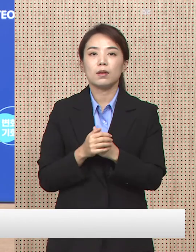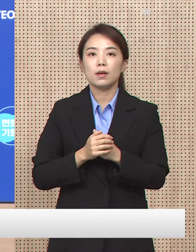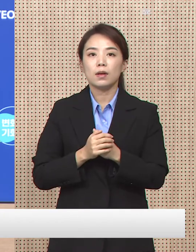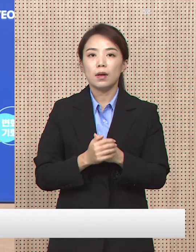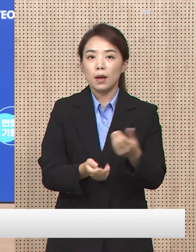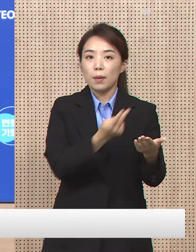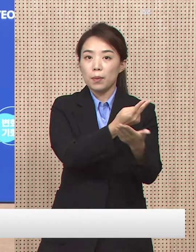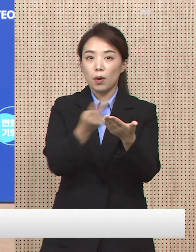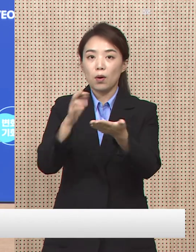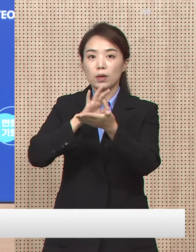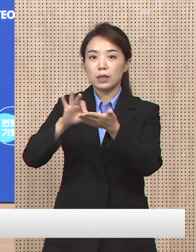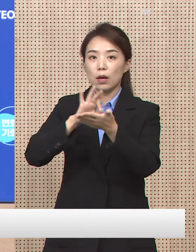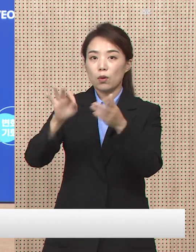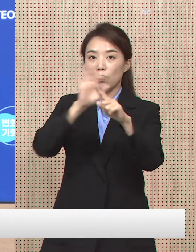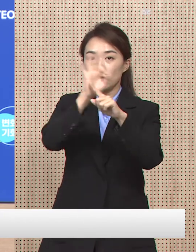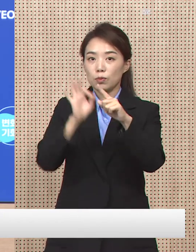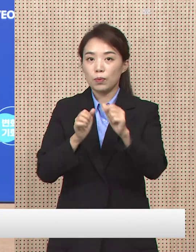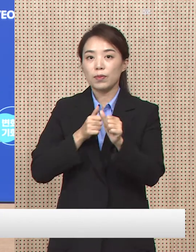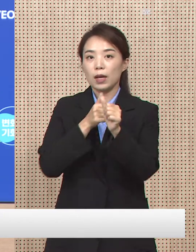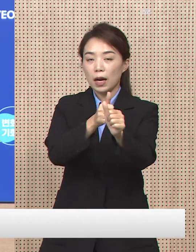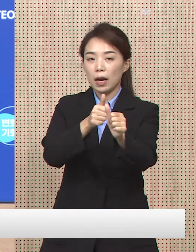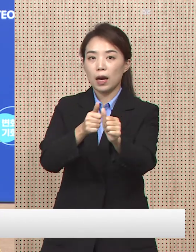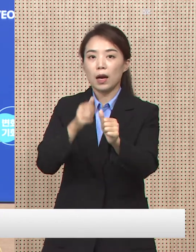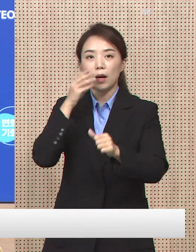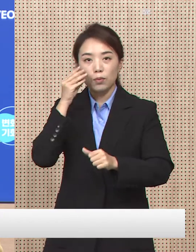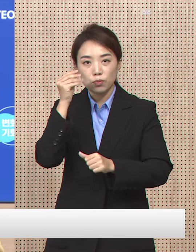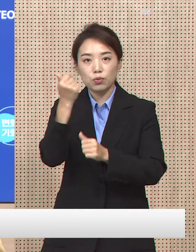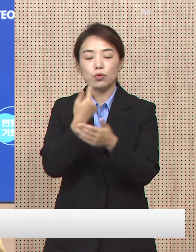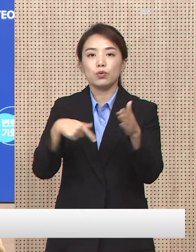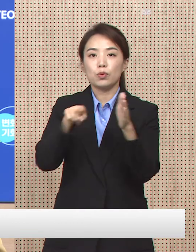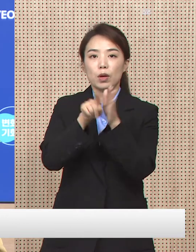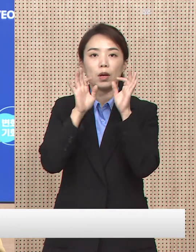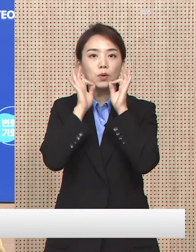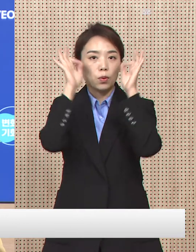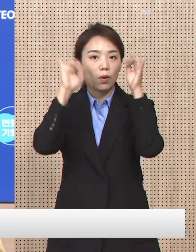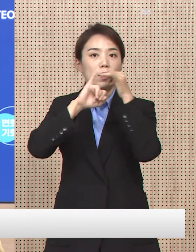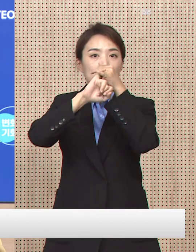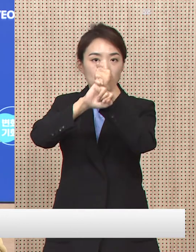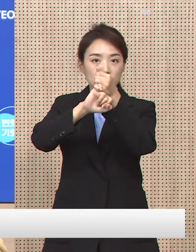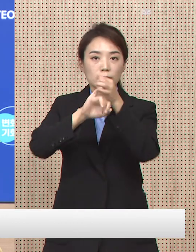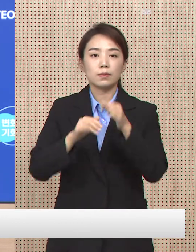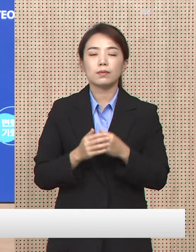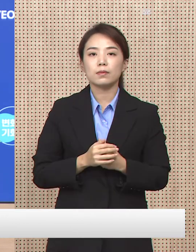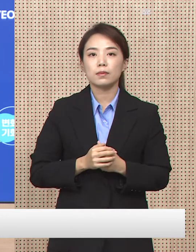병상 가동률에 따라 병상 확보가 차질 없이 진행될 수 있도록 노력해 나가겠습니다.